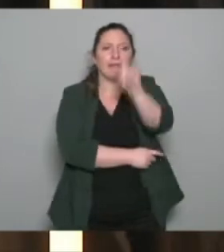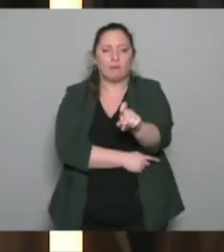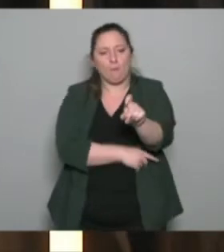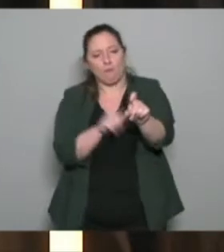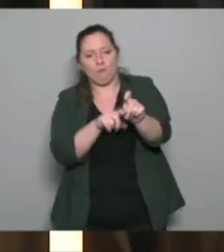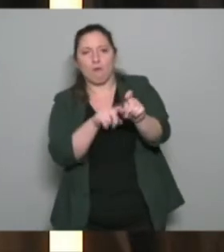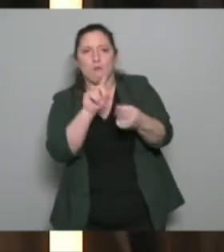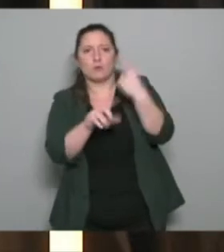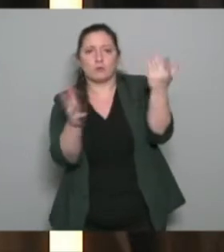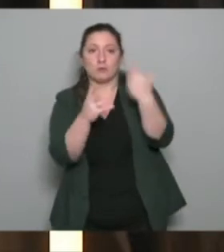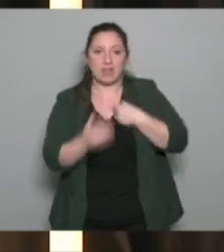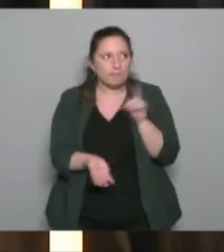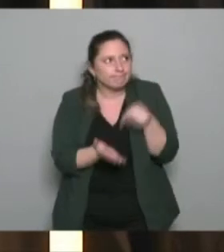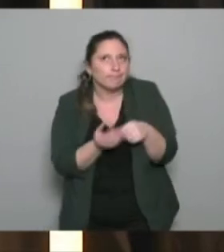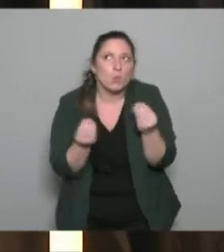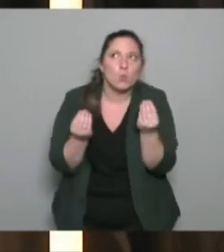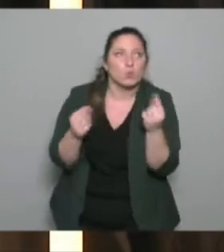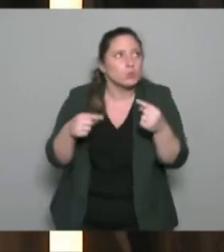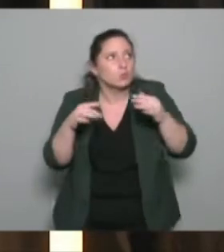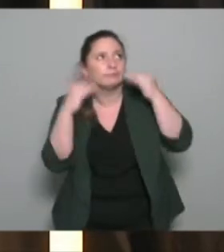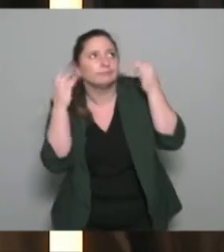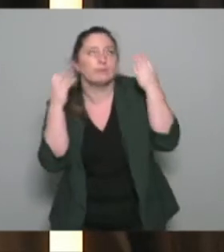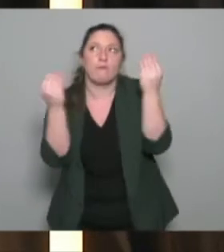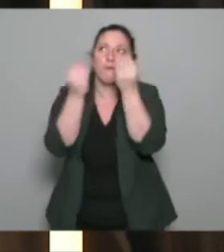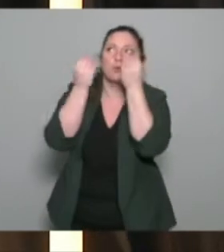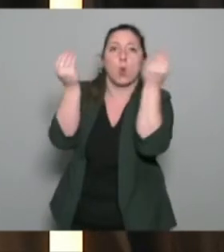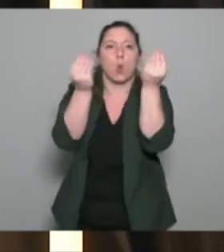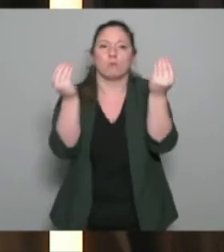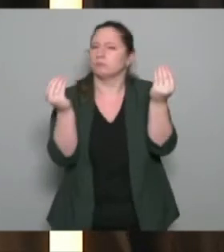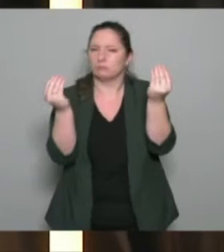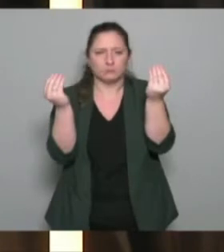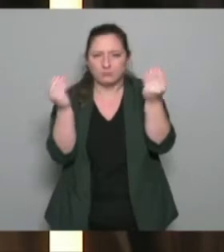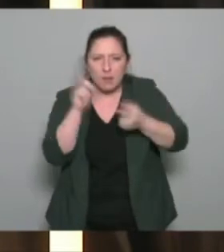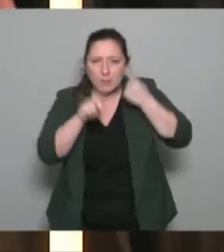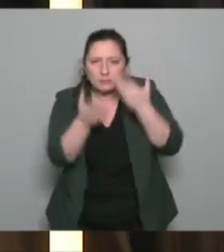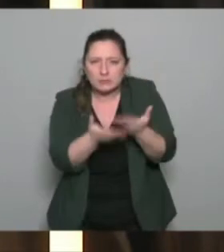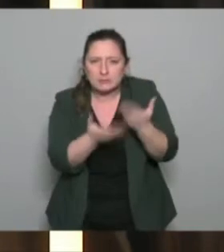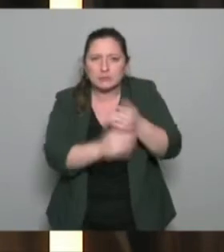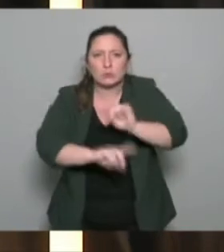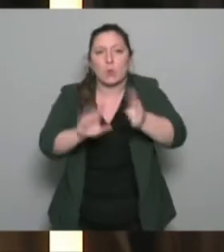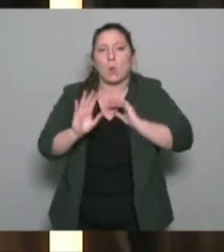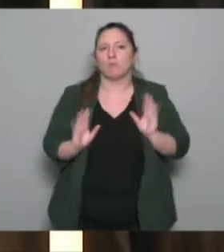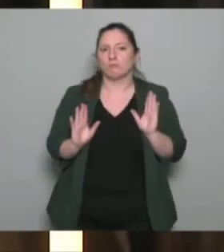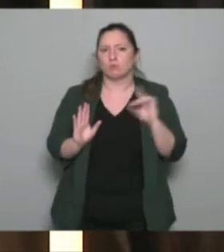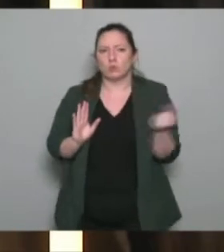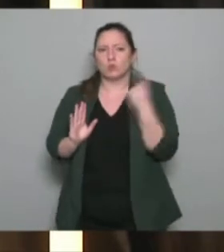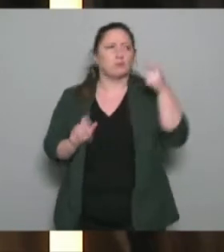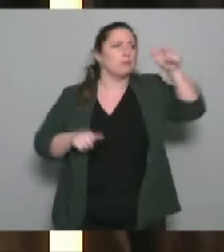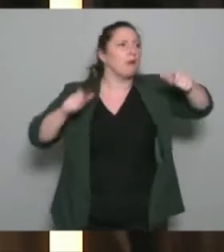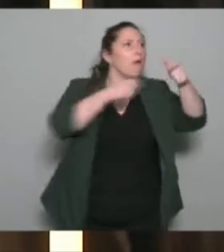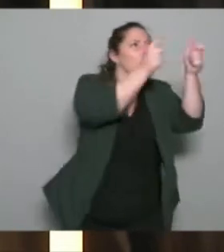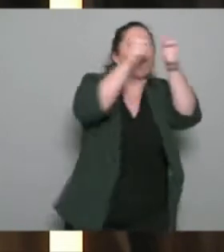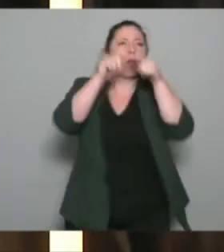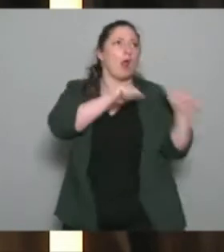me former, bien sûr que c'est important. On trouvera toujours une réponse pour aller se former. Peut-être pas de proximité, il y aura toujours une réponse.